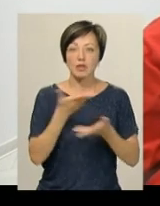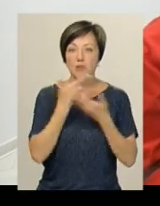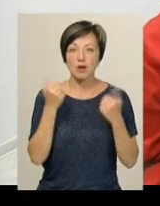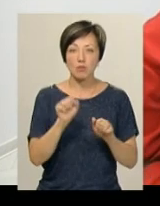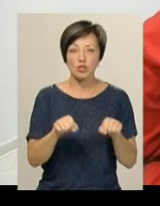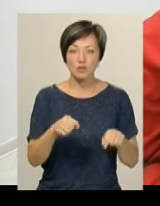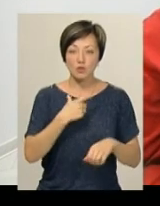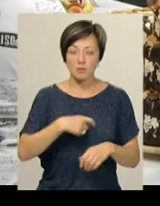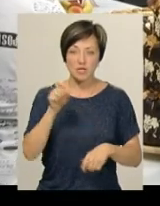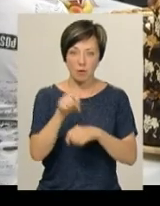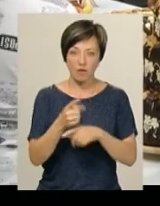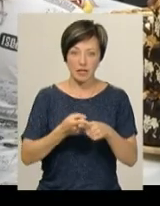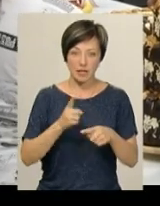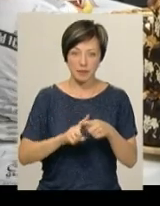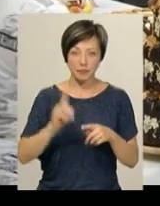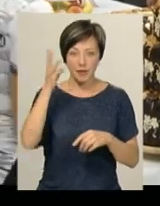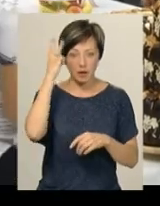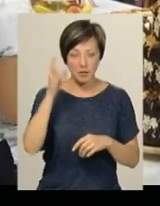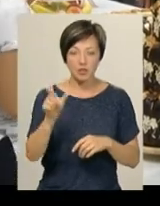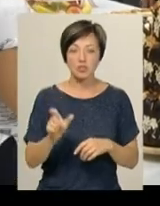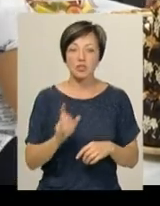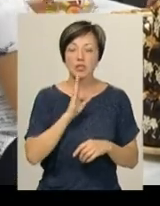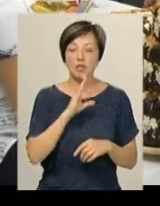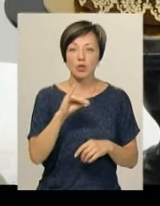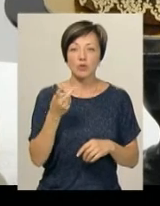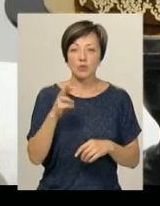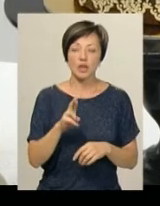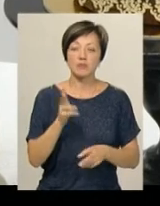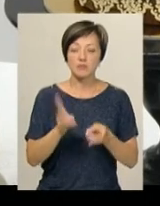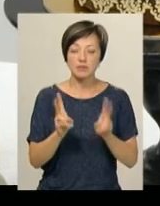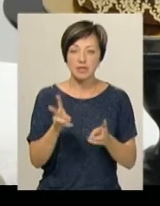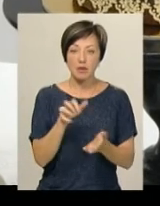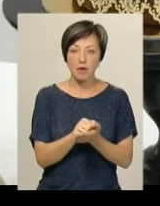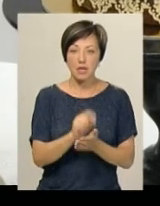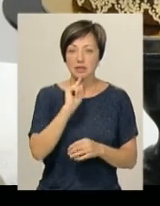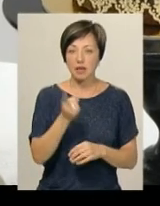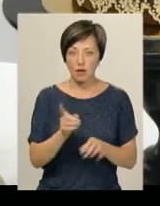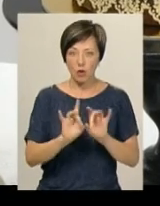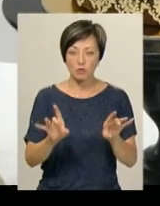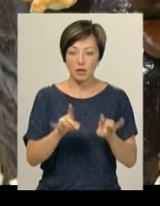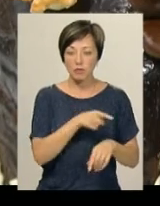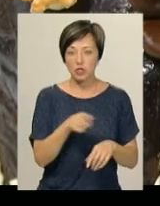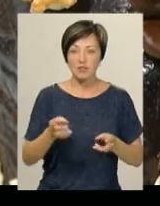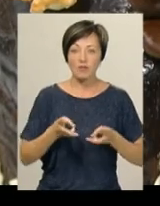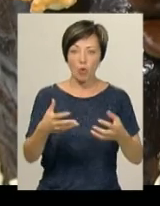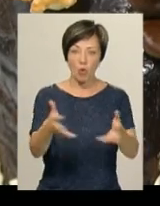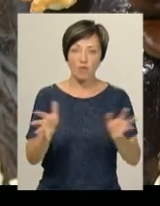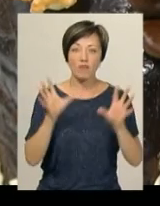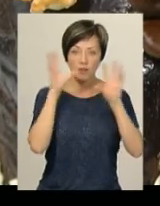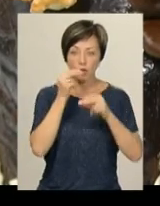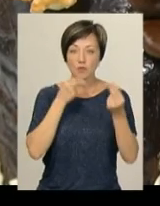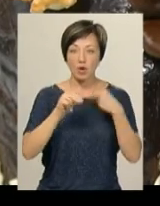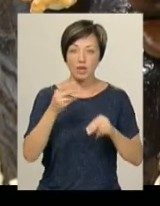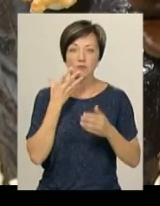можливості собі замовити це. Хмельничанка Юлія Глухонець кондитерською справою займається майже рік. Розповідає, що під час випічки короваю їй вдалося